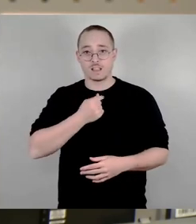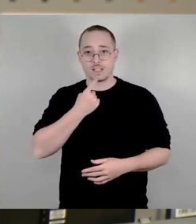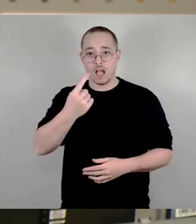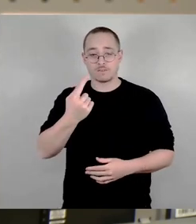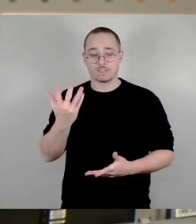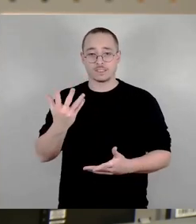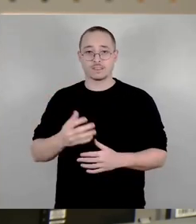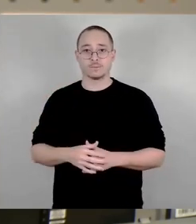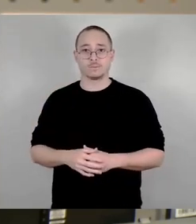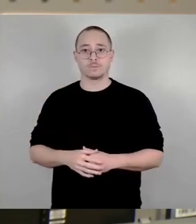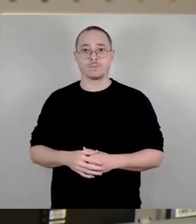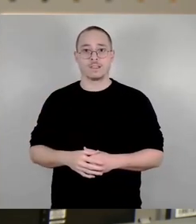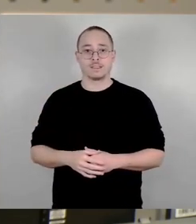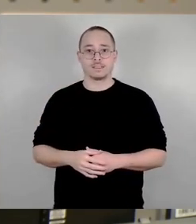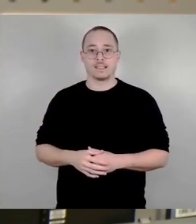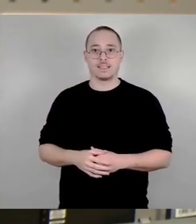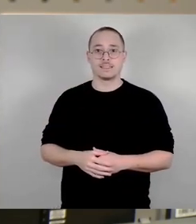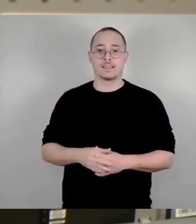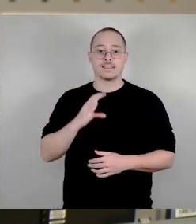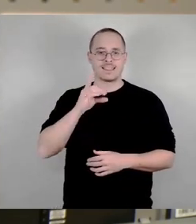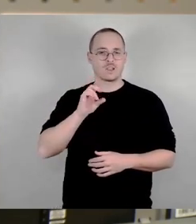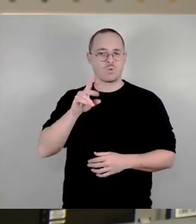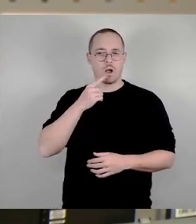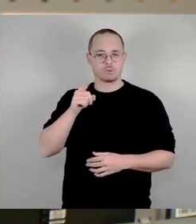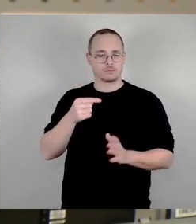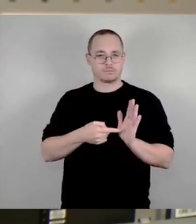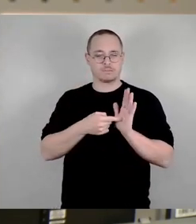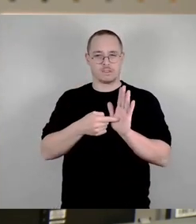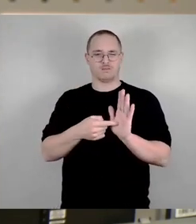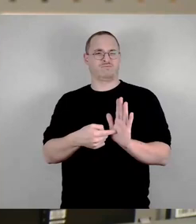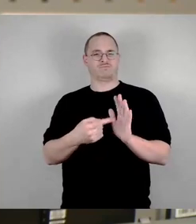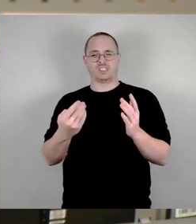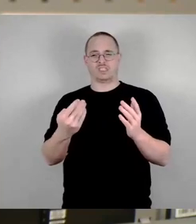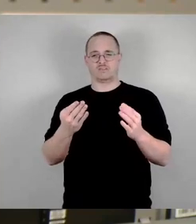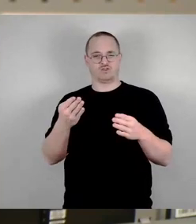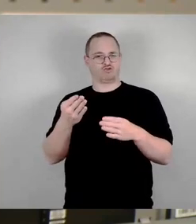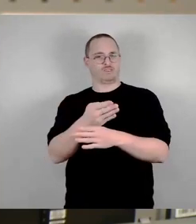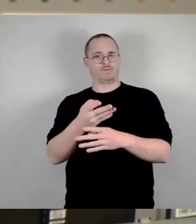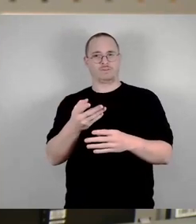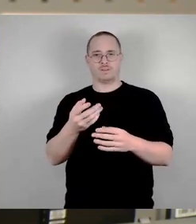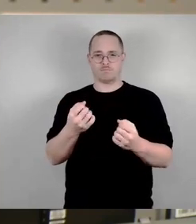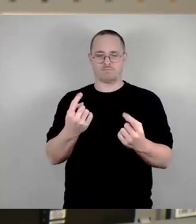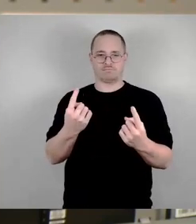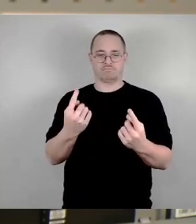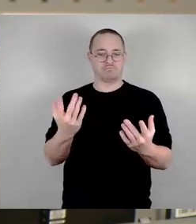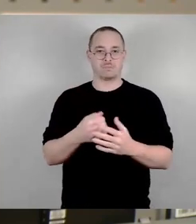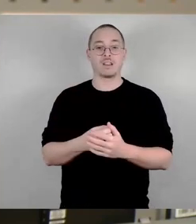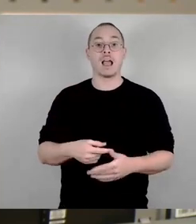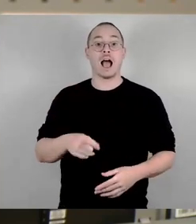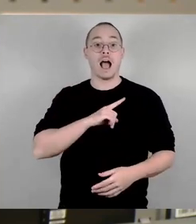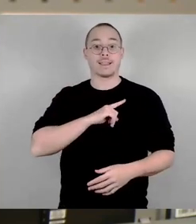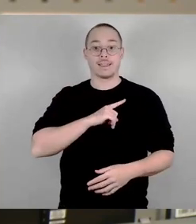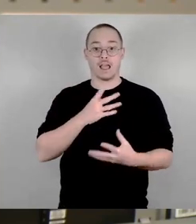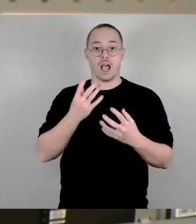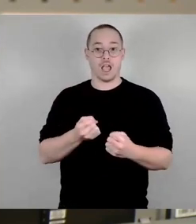CDU hat das jetzt hier sehr verschwiemelt dargestellt, man muss ganz klar aussprechen, es wird bei den Eigenheimbesitzern eher so sein, dass sie eine